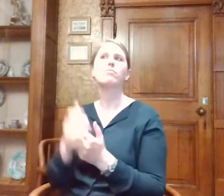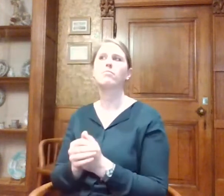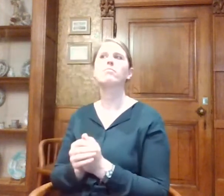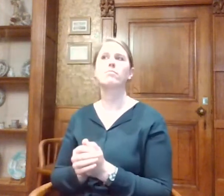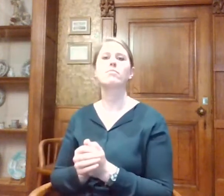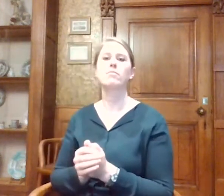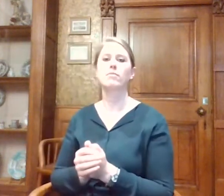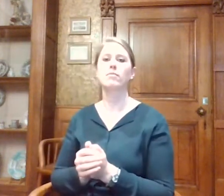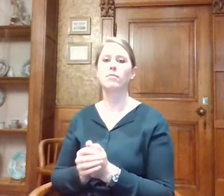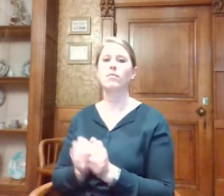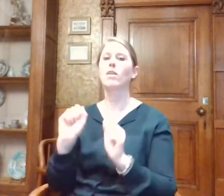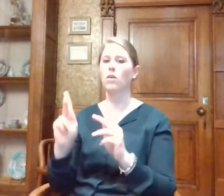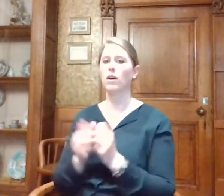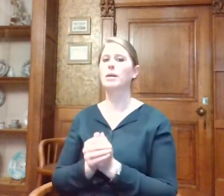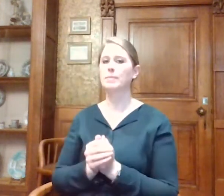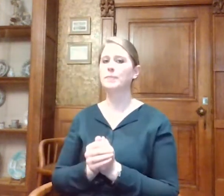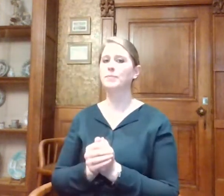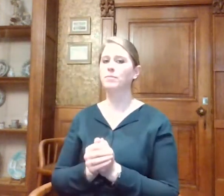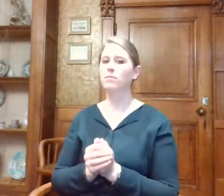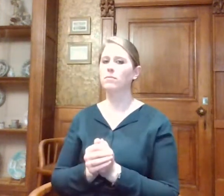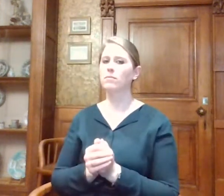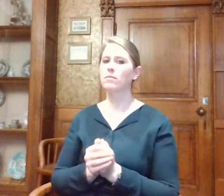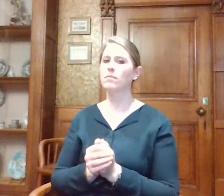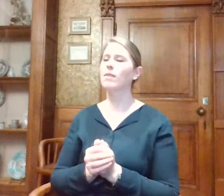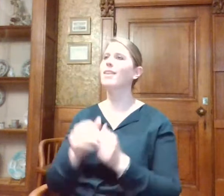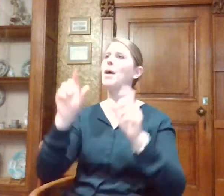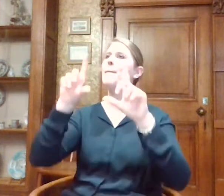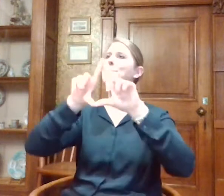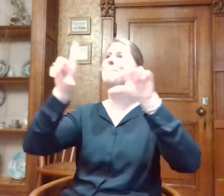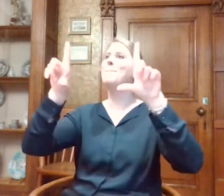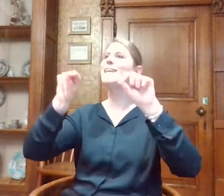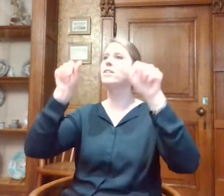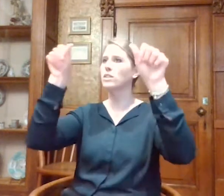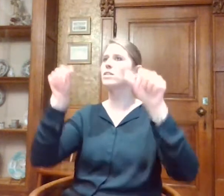Oké, dat werkt dan zo. En de beacons waar jullie over spraken,